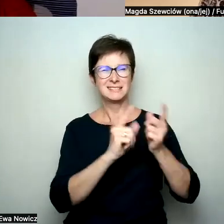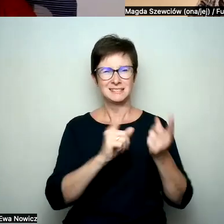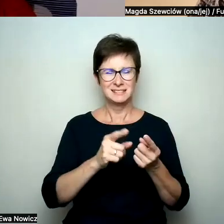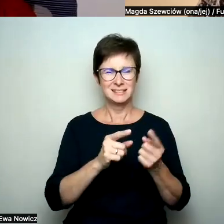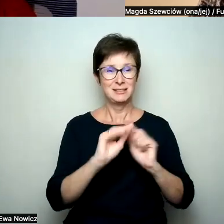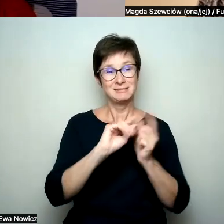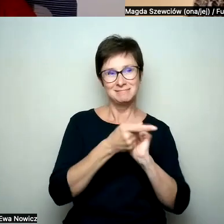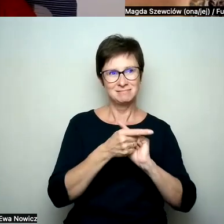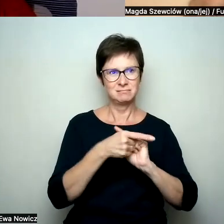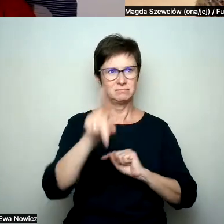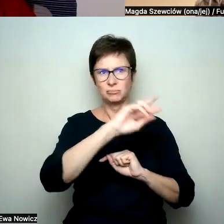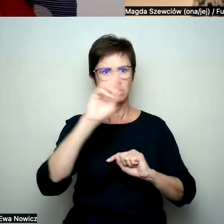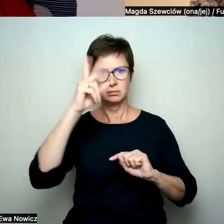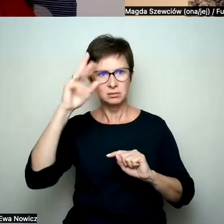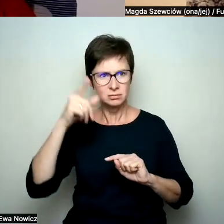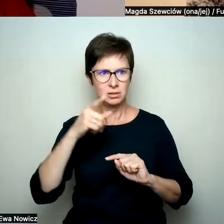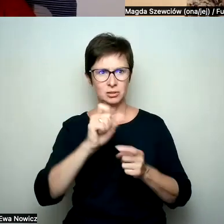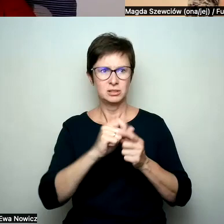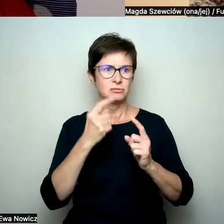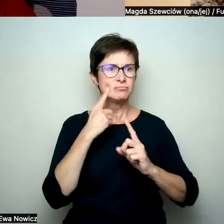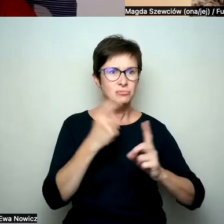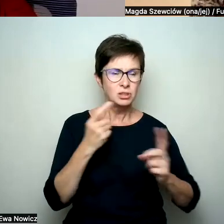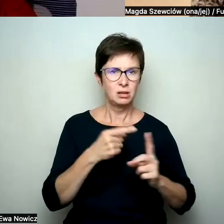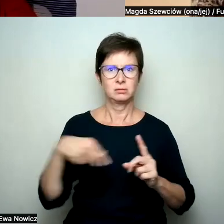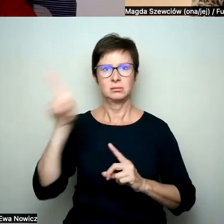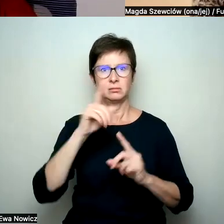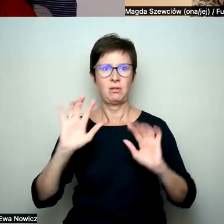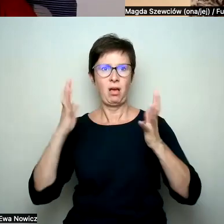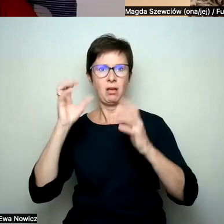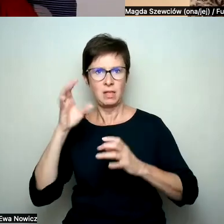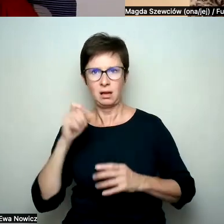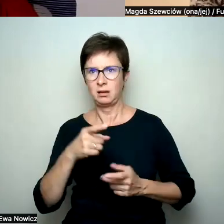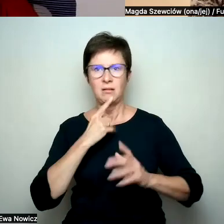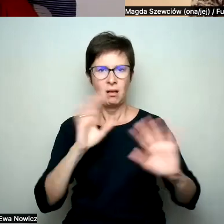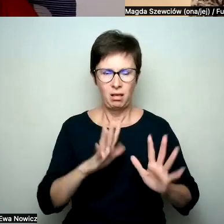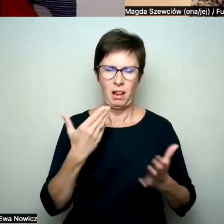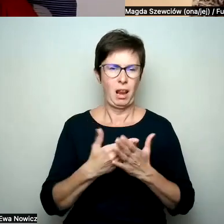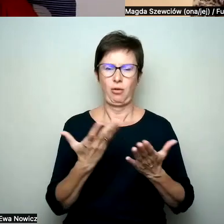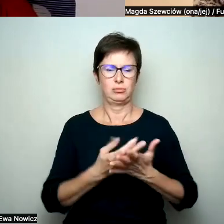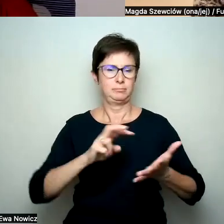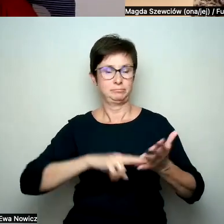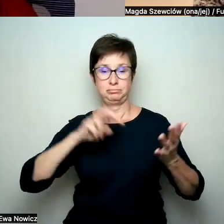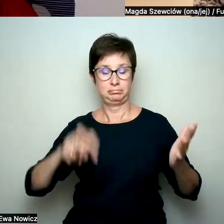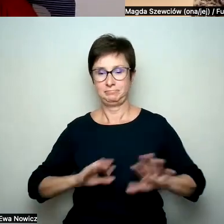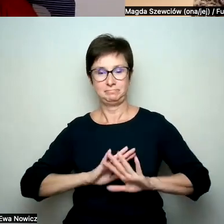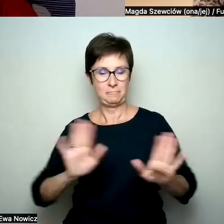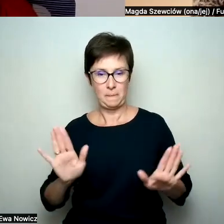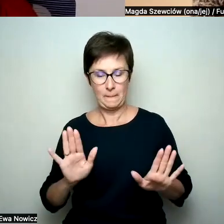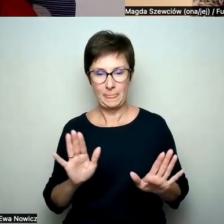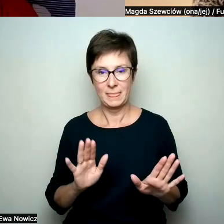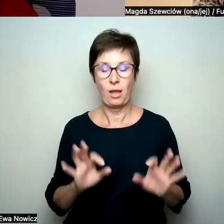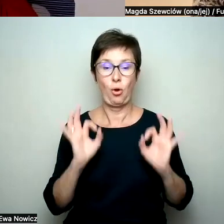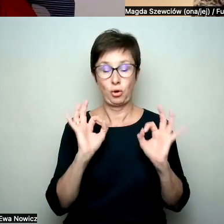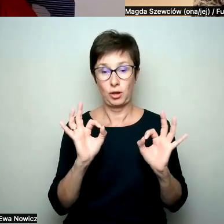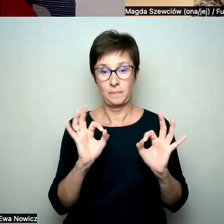grupy, które nie zajężyły, że to jest ironia i mi przyklaskiwały. Więc nauczyłam się już, że dobra,